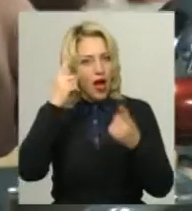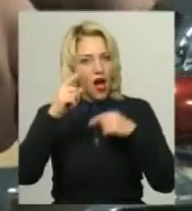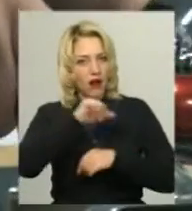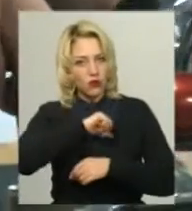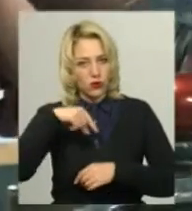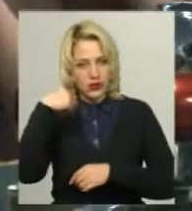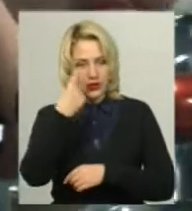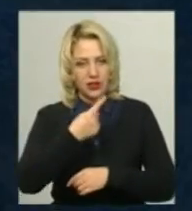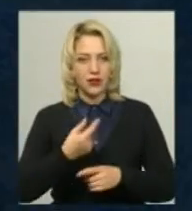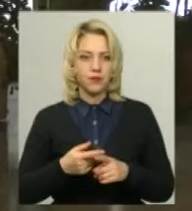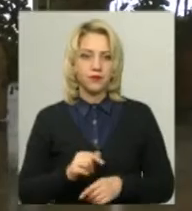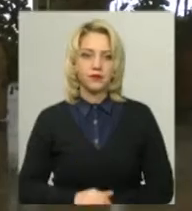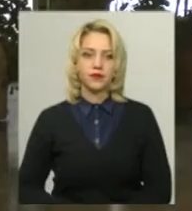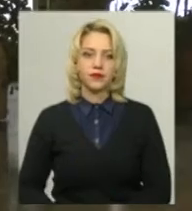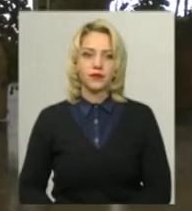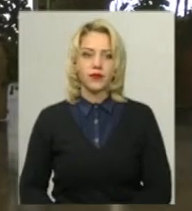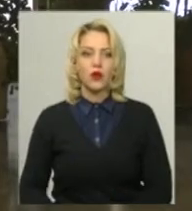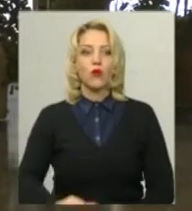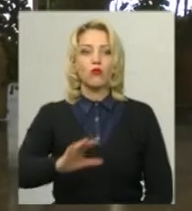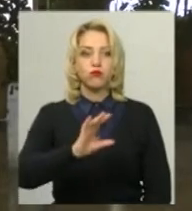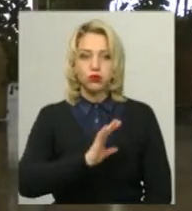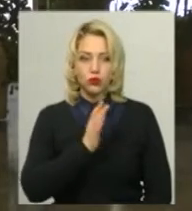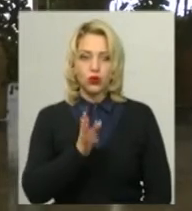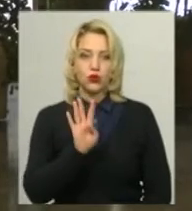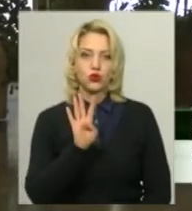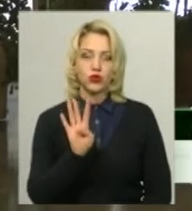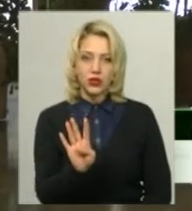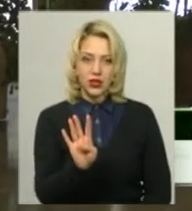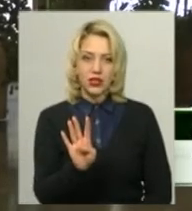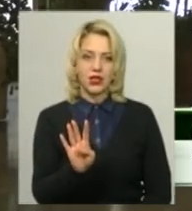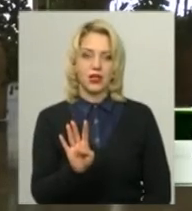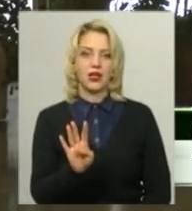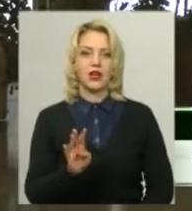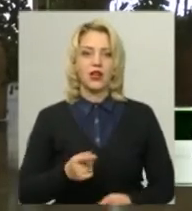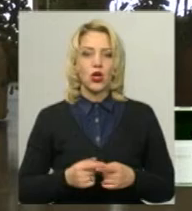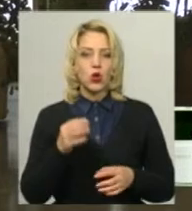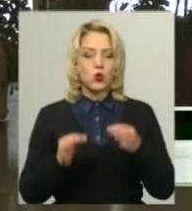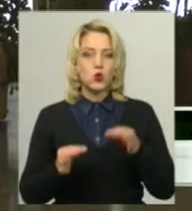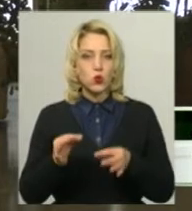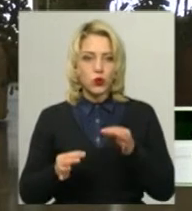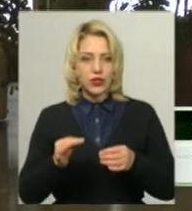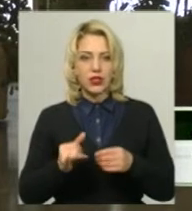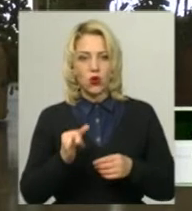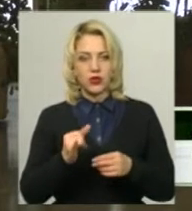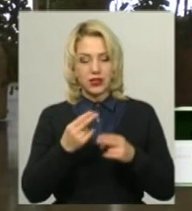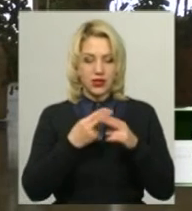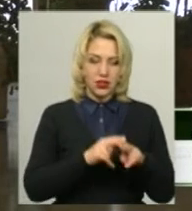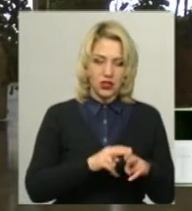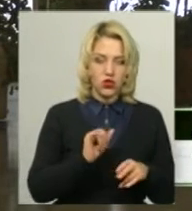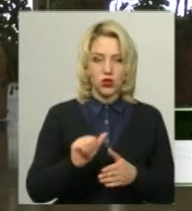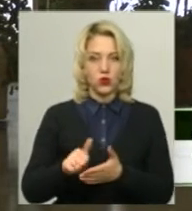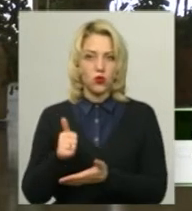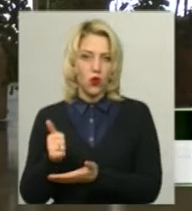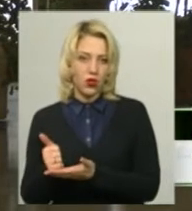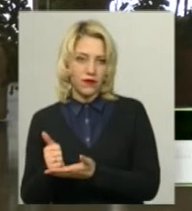національними правилами. Було чотири сенсорних судді, один технічний і один головний.